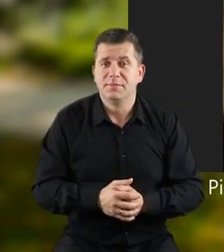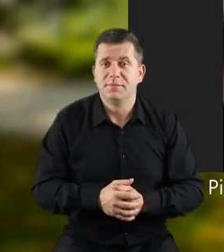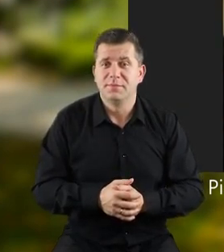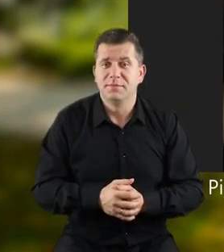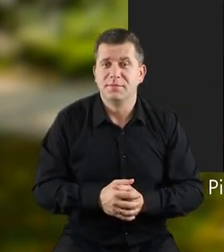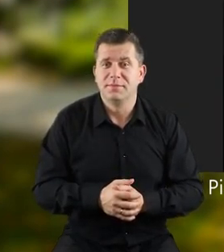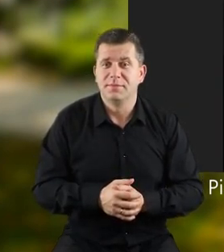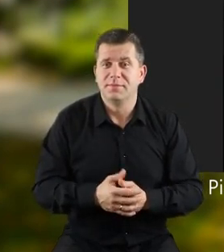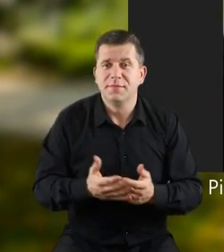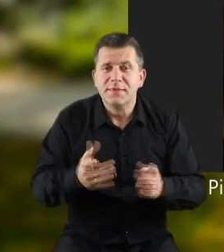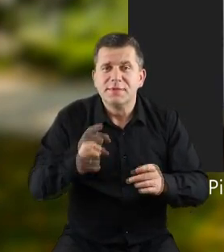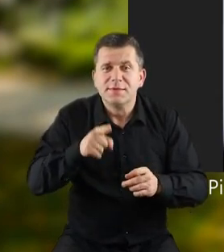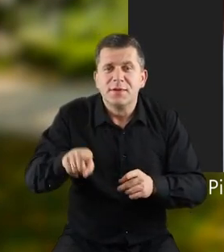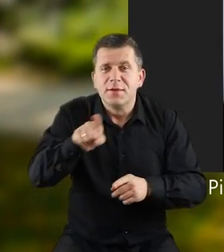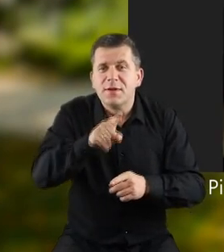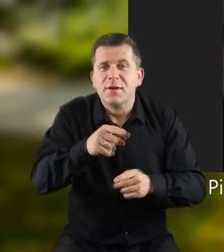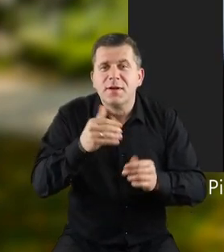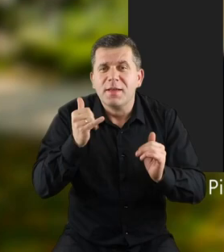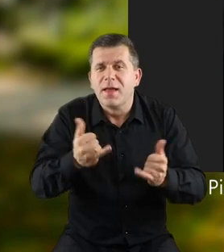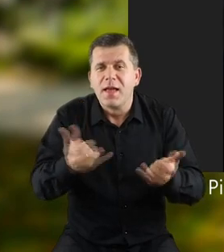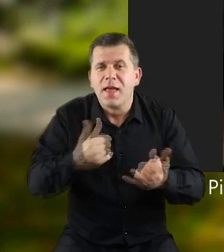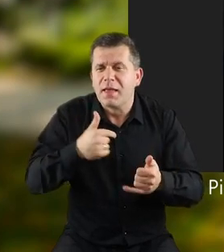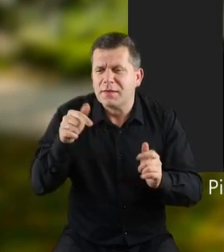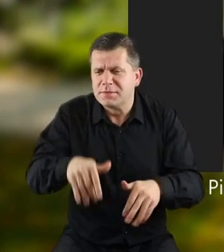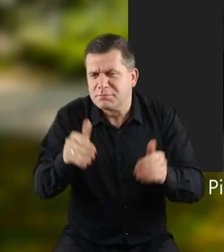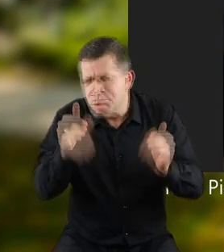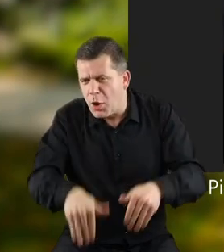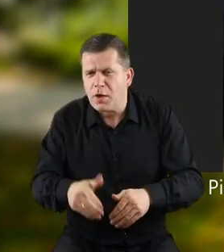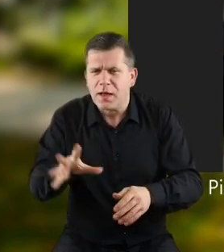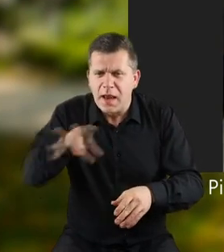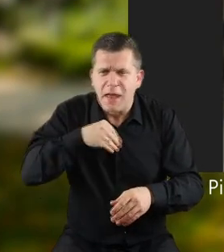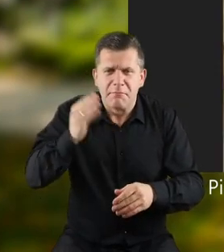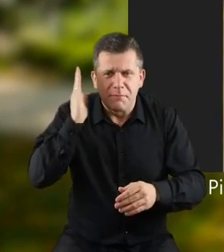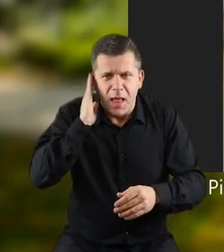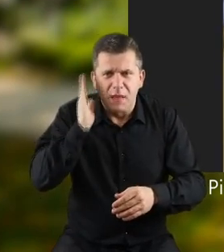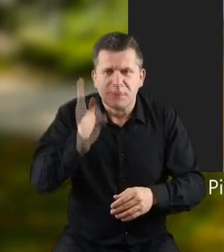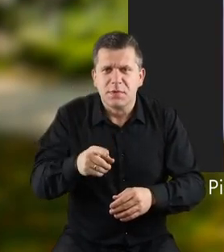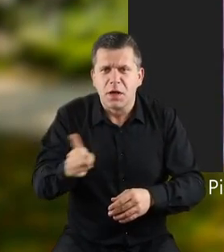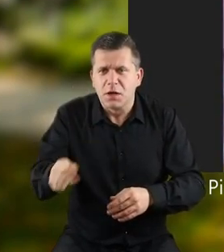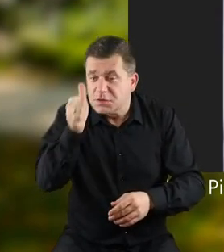Przedziad, przedziad, prawdziad, tu niedaleko mieszka.